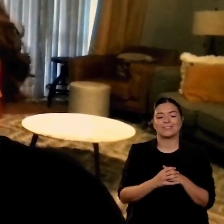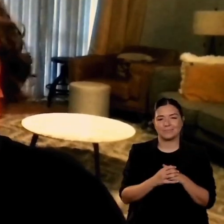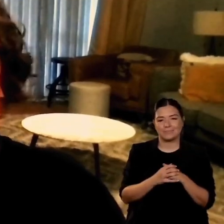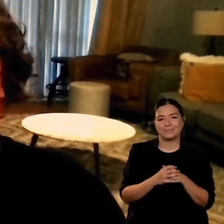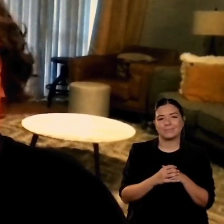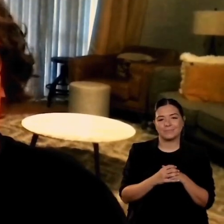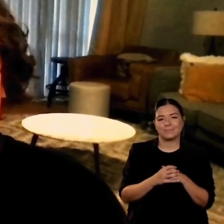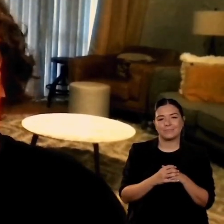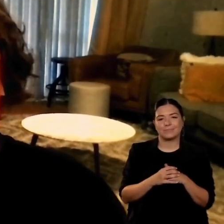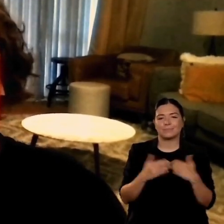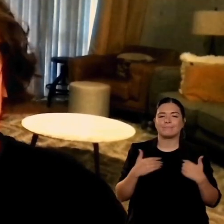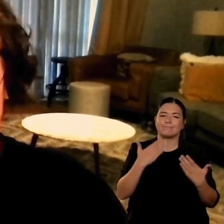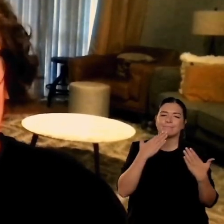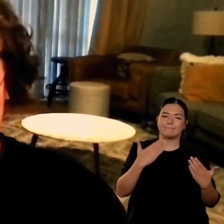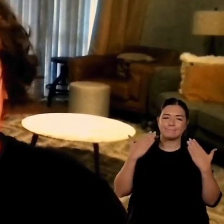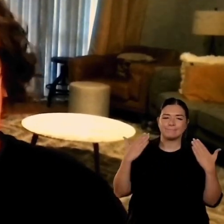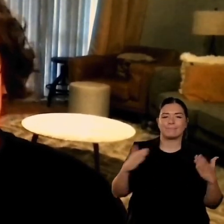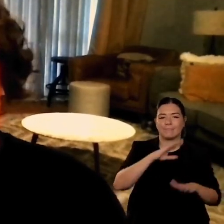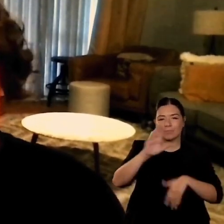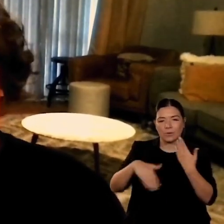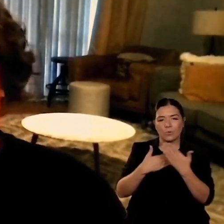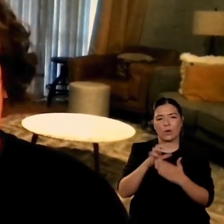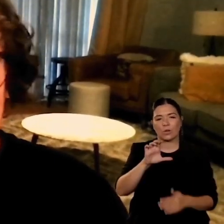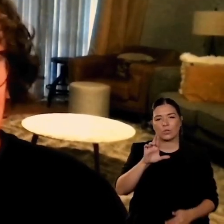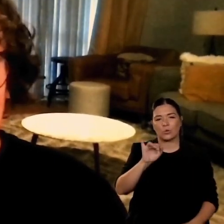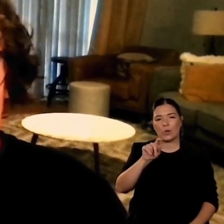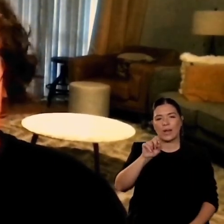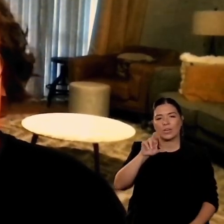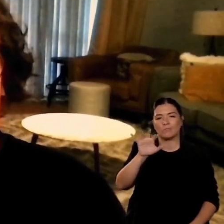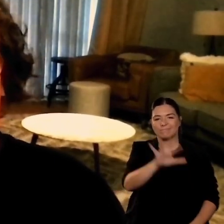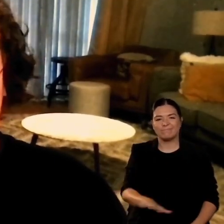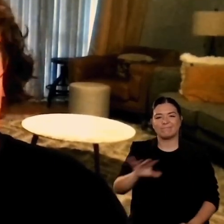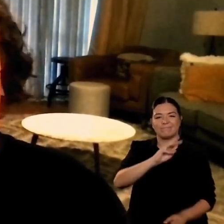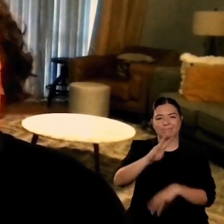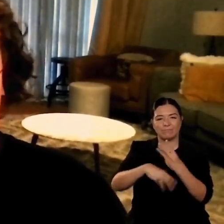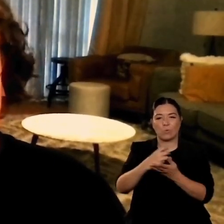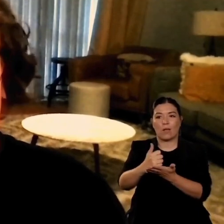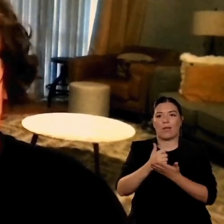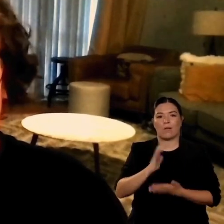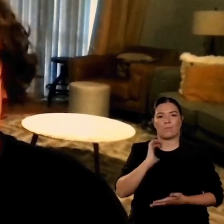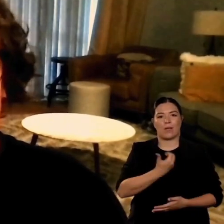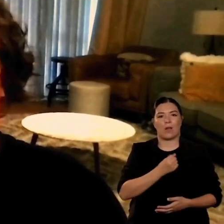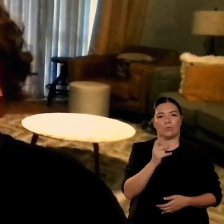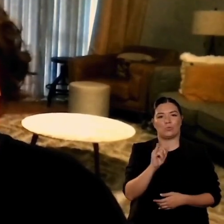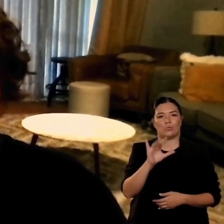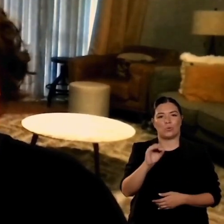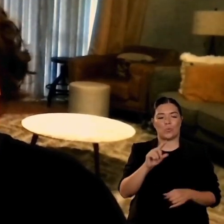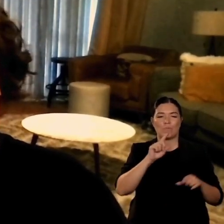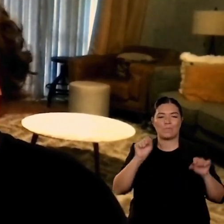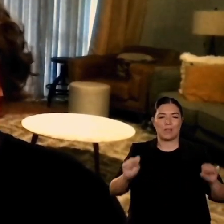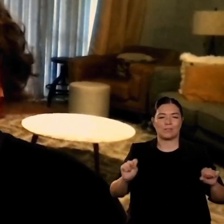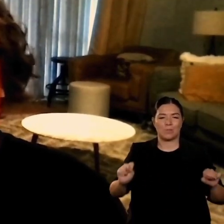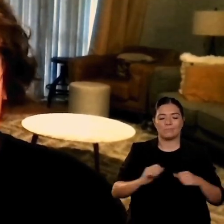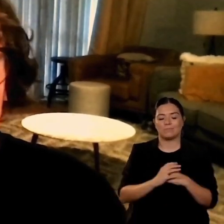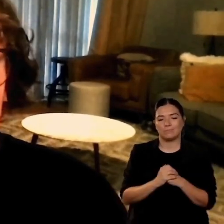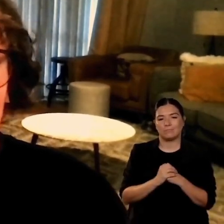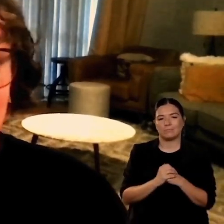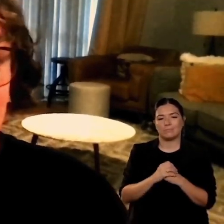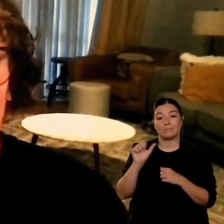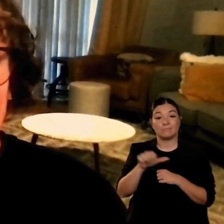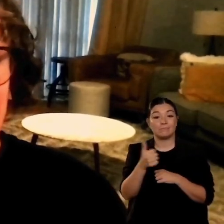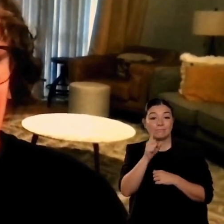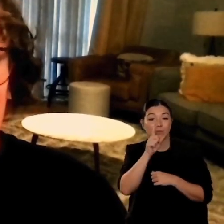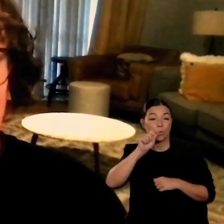geniale che vediamo attraverso gli studios o sala è che può essere più accessibile ad altri aiutando a